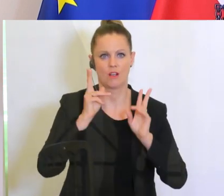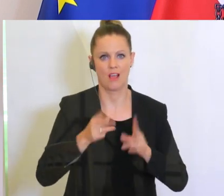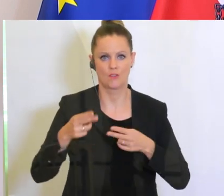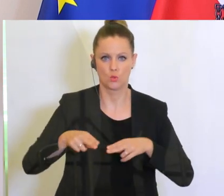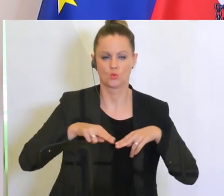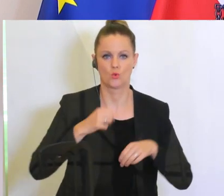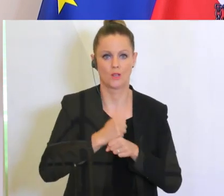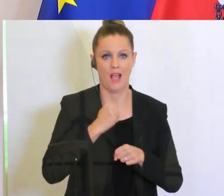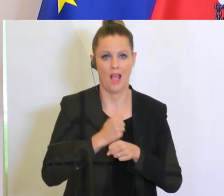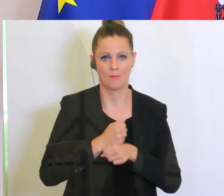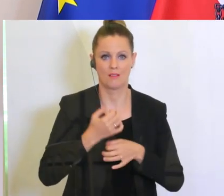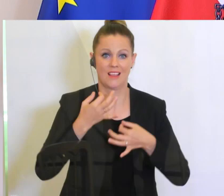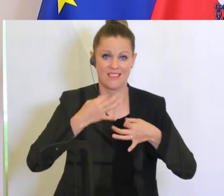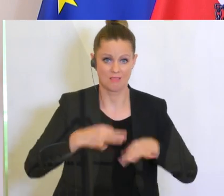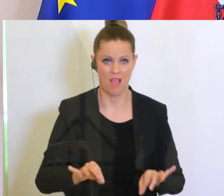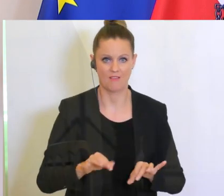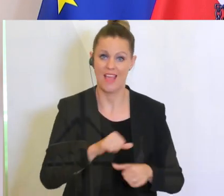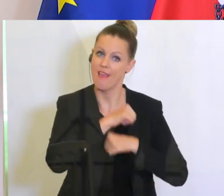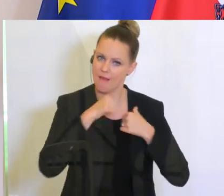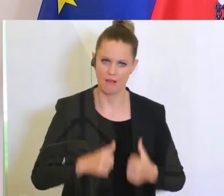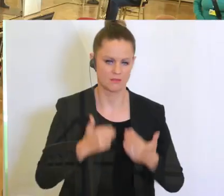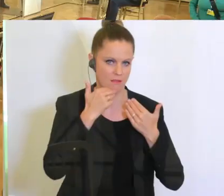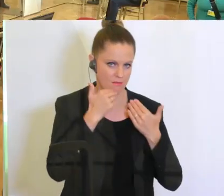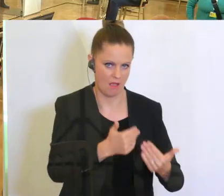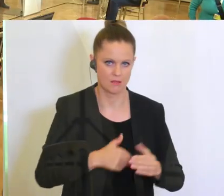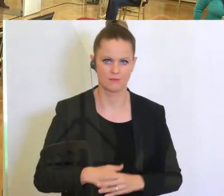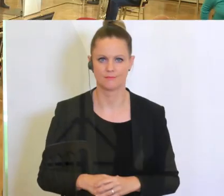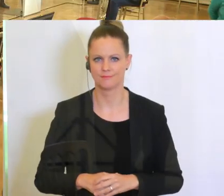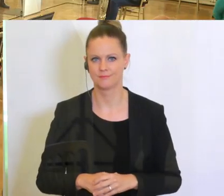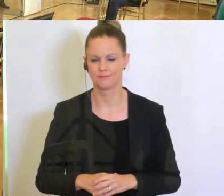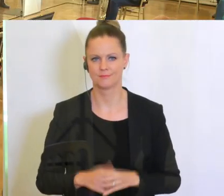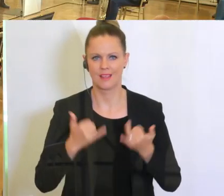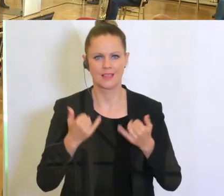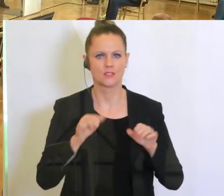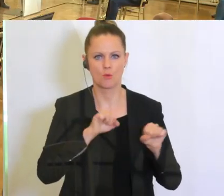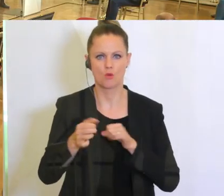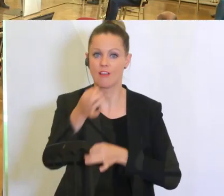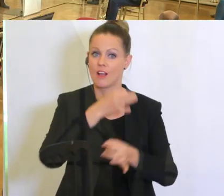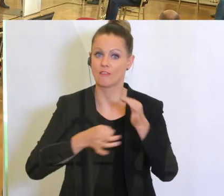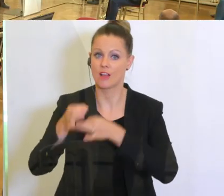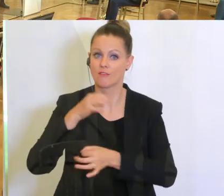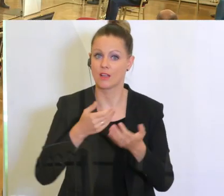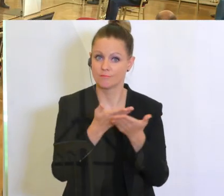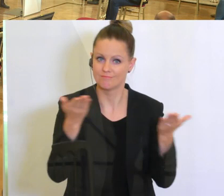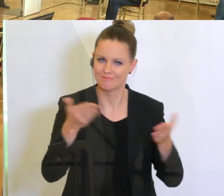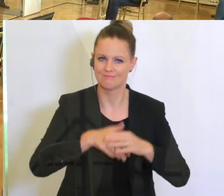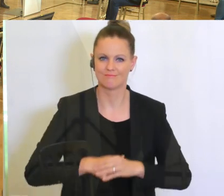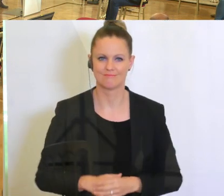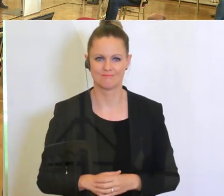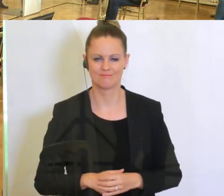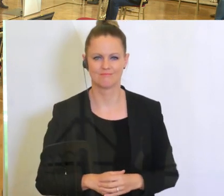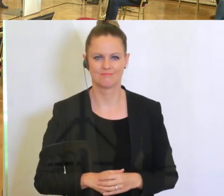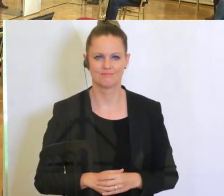an die Arbeit dürfen. Herzlichen Dank. Vielen Dank. Wir kommen jetzt zum Fragenteil und laden Sie ein, Fragen zu stellen. Hier die